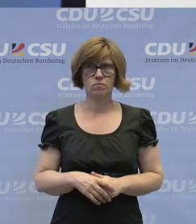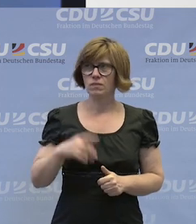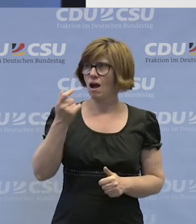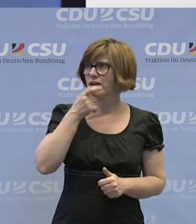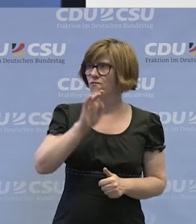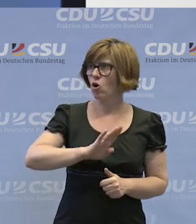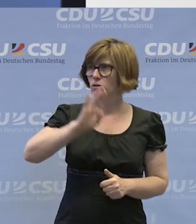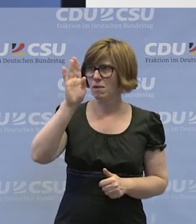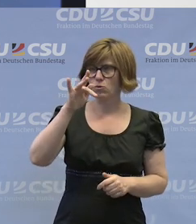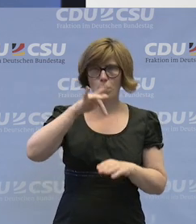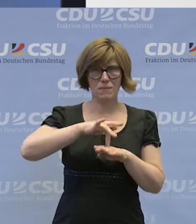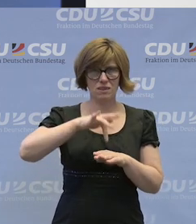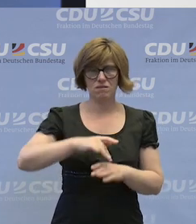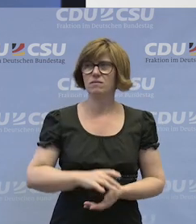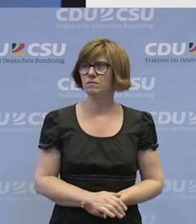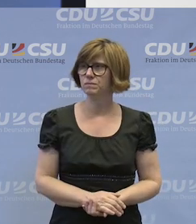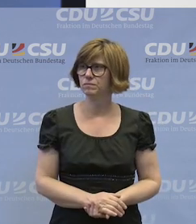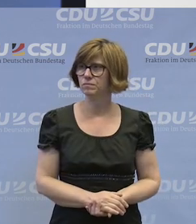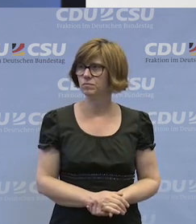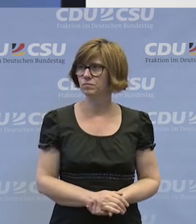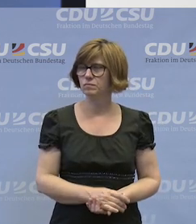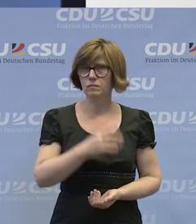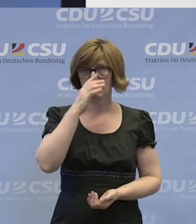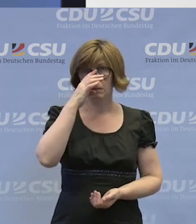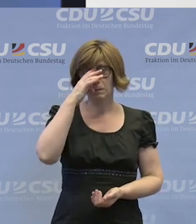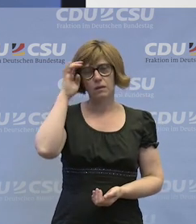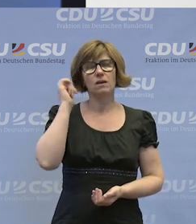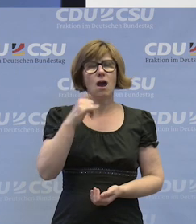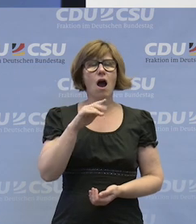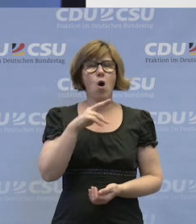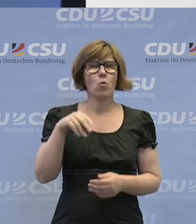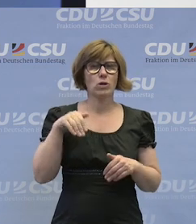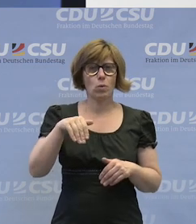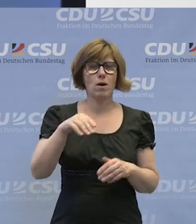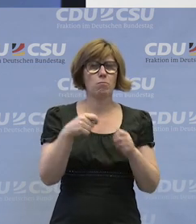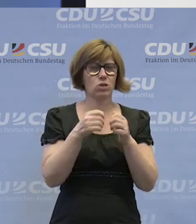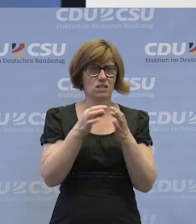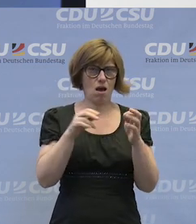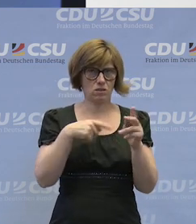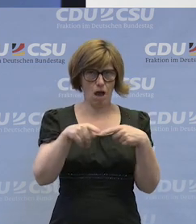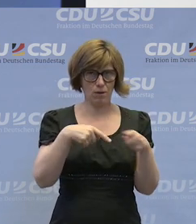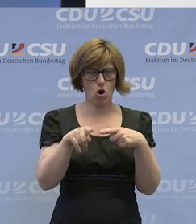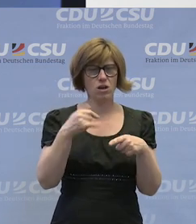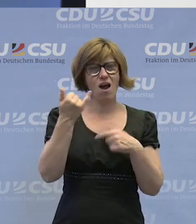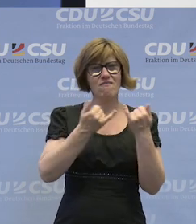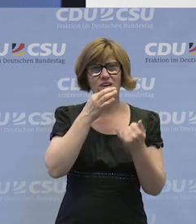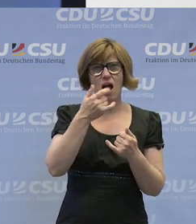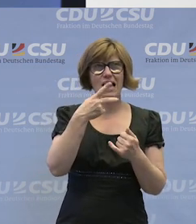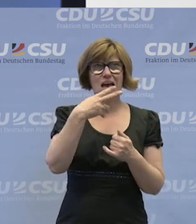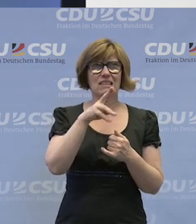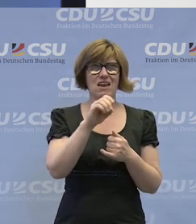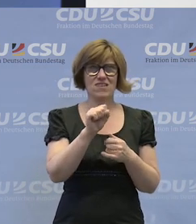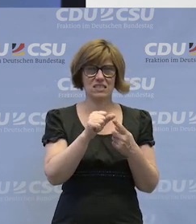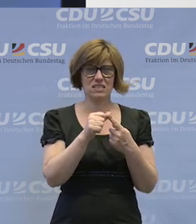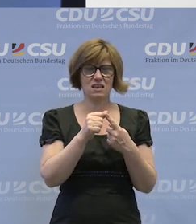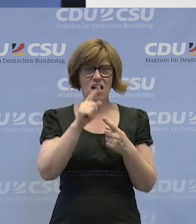Eine Wortmeldung aus der Mitte. Ja, Hubert Hüppe, Bundestagsabgeordneter. Ich hatte noch mal eine Frage an Herrn Thewes. Was machen Sie,